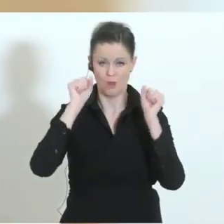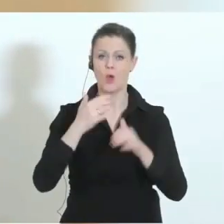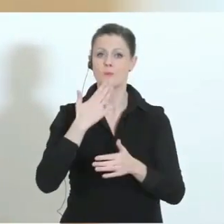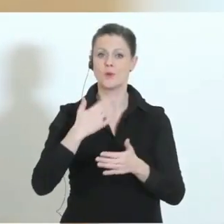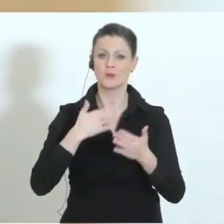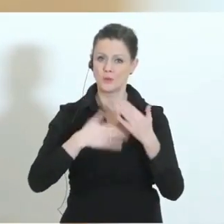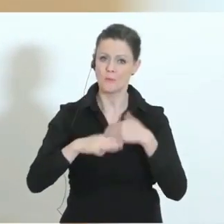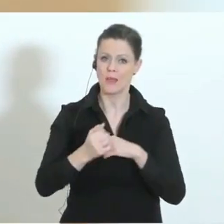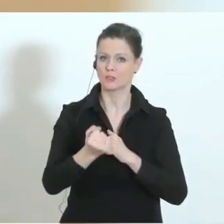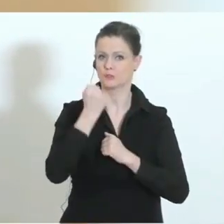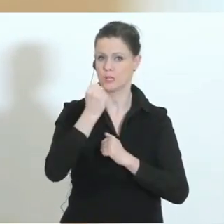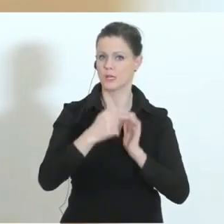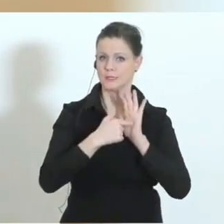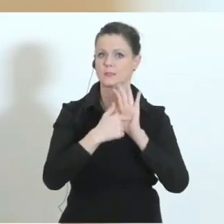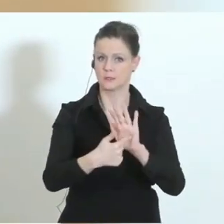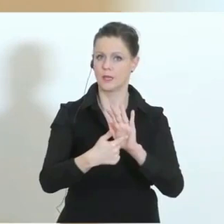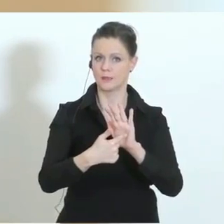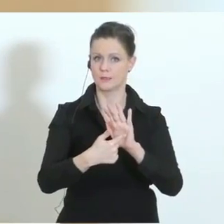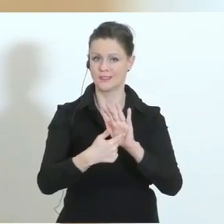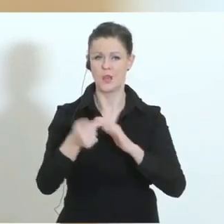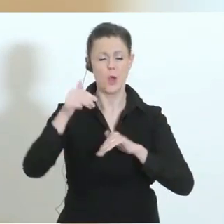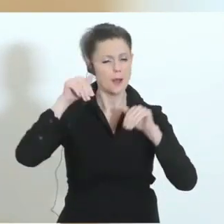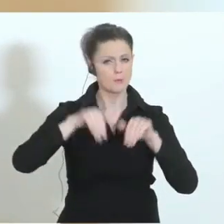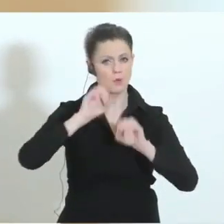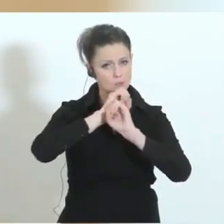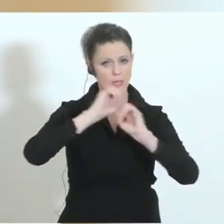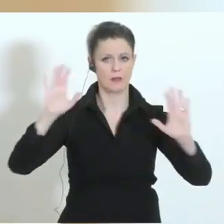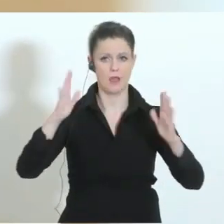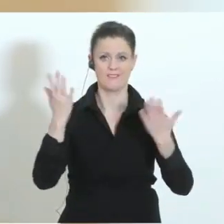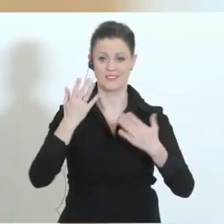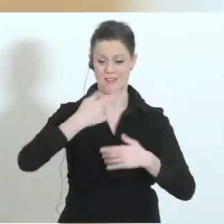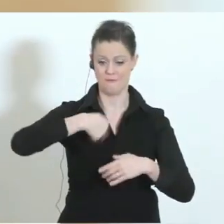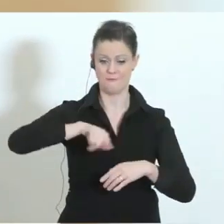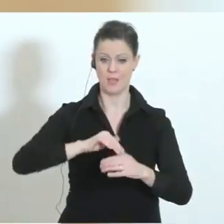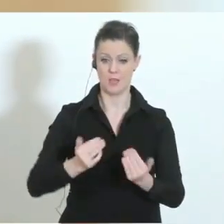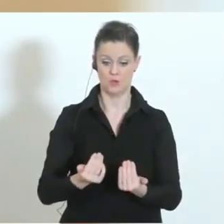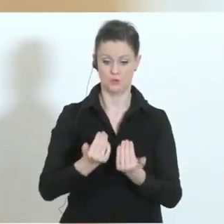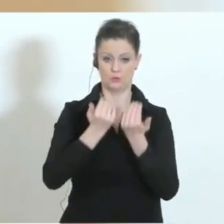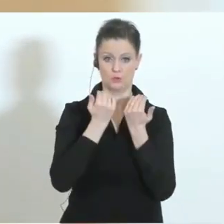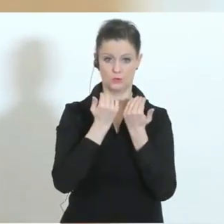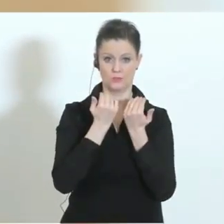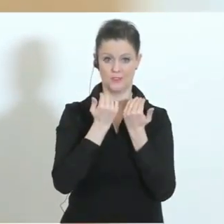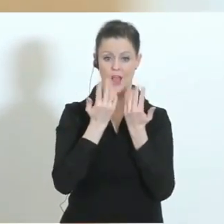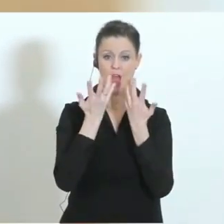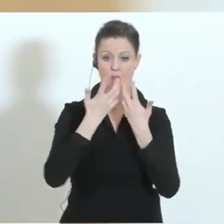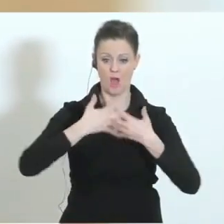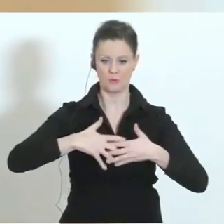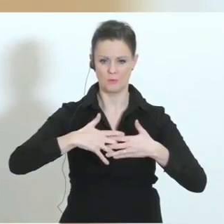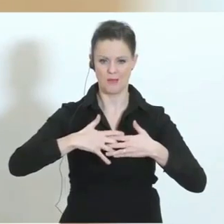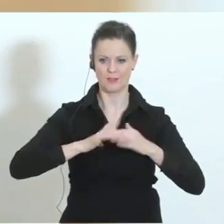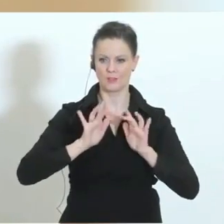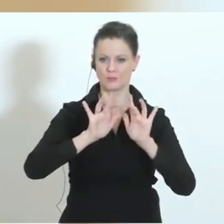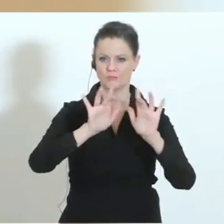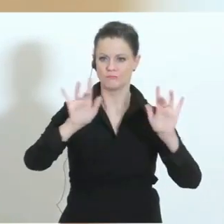in den nächsten Tagen, dass klar ist, wir schützen uns und schützen damit auch den